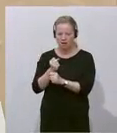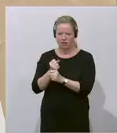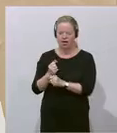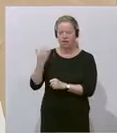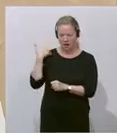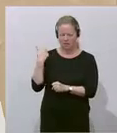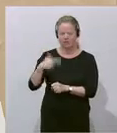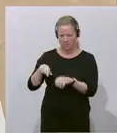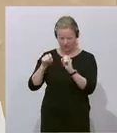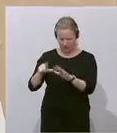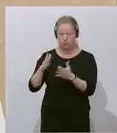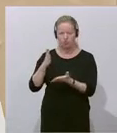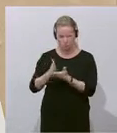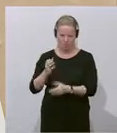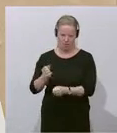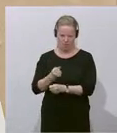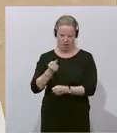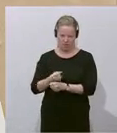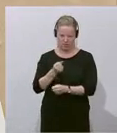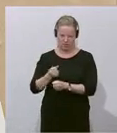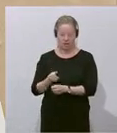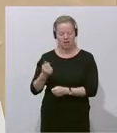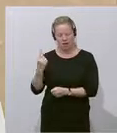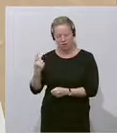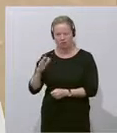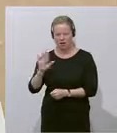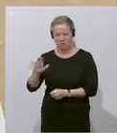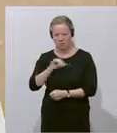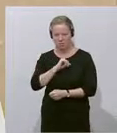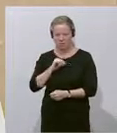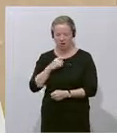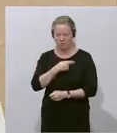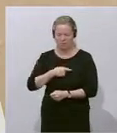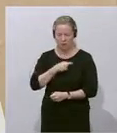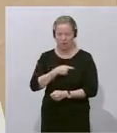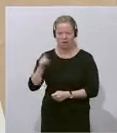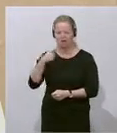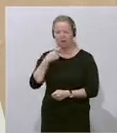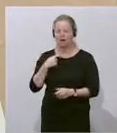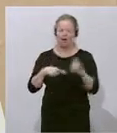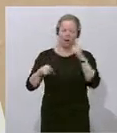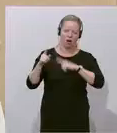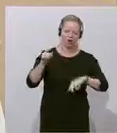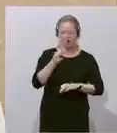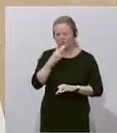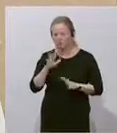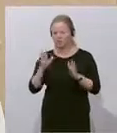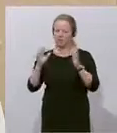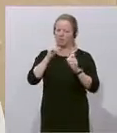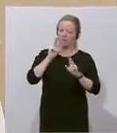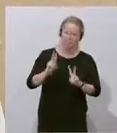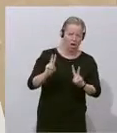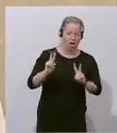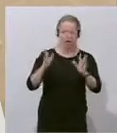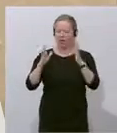2017 gemacht haben, nämlich eine Zeit lang zu sagen, stimmt nicht, ist eh nicht wahr, haben wir nicht gemacht und wir sind